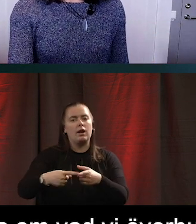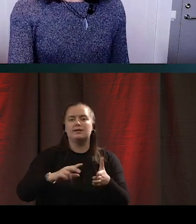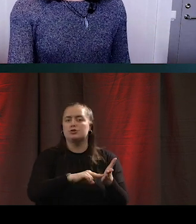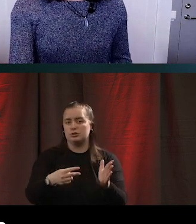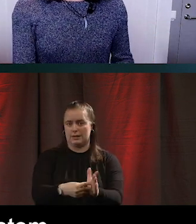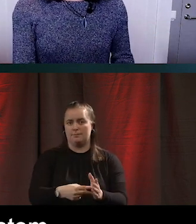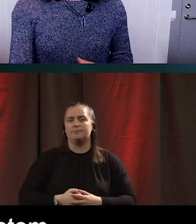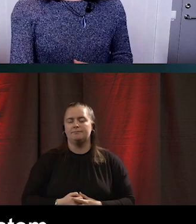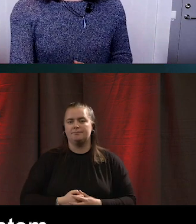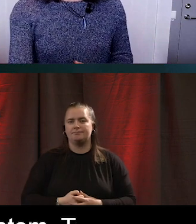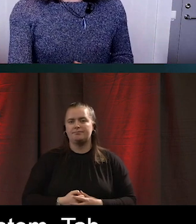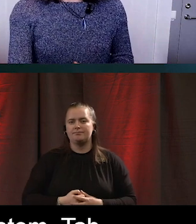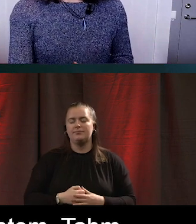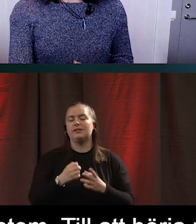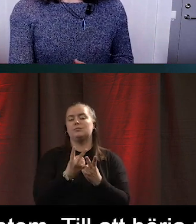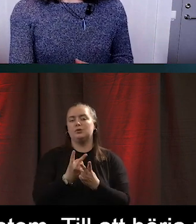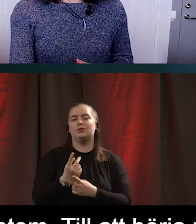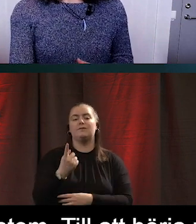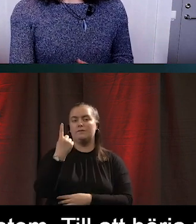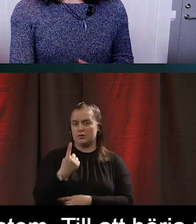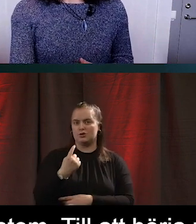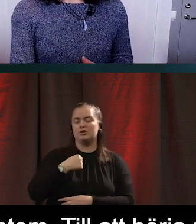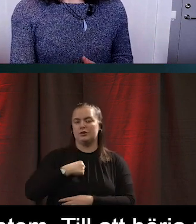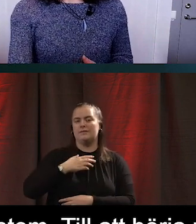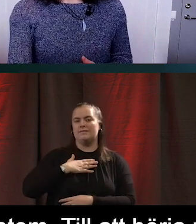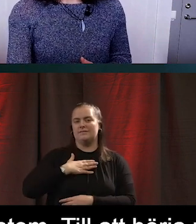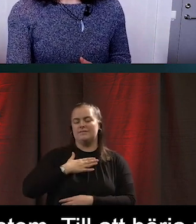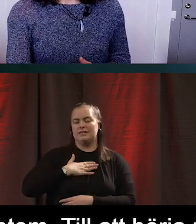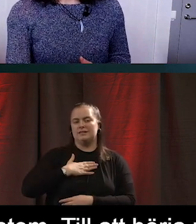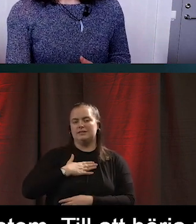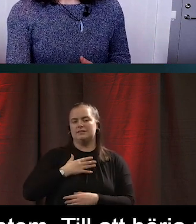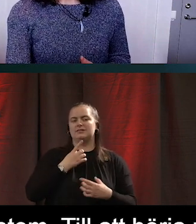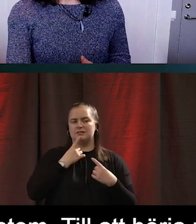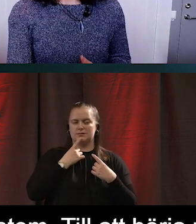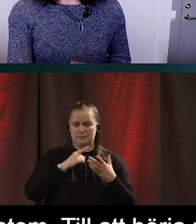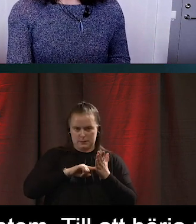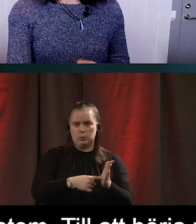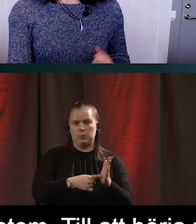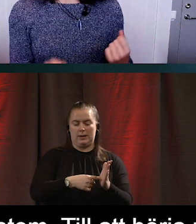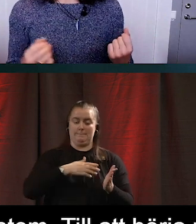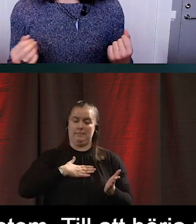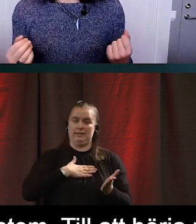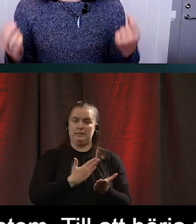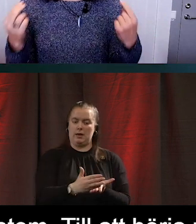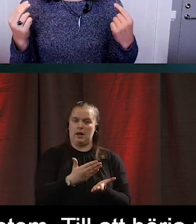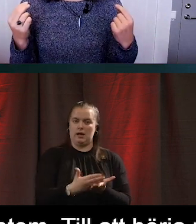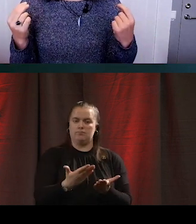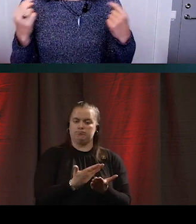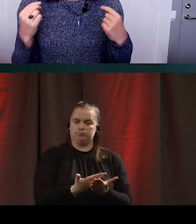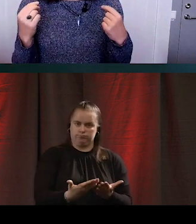Så, till att börja med så vill jag inskärpa att den här berättelsen kommer att handla om människans